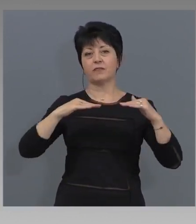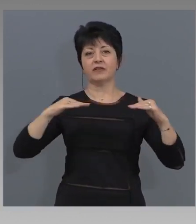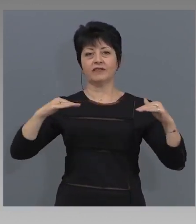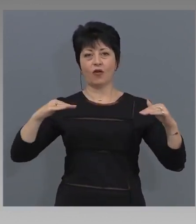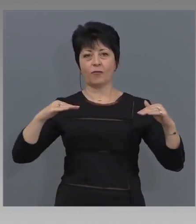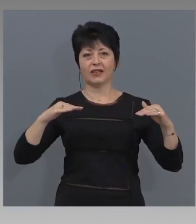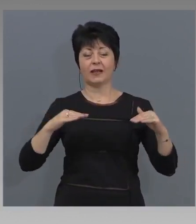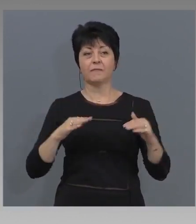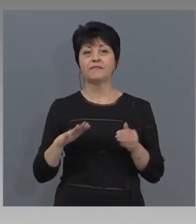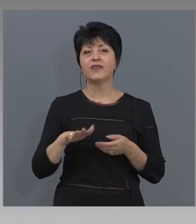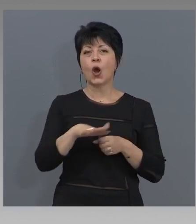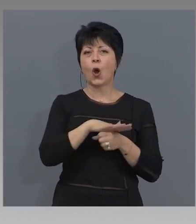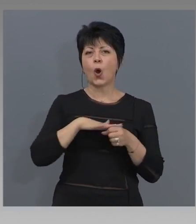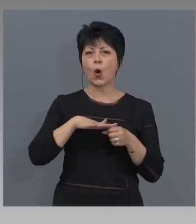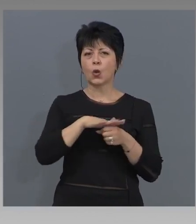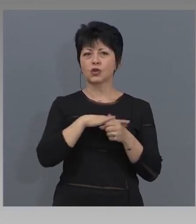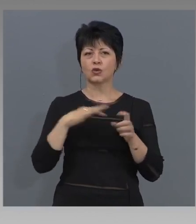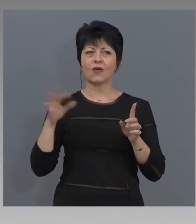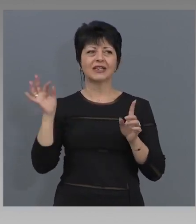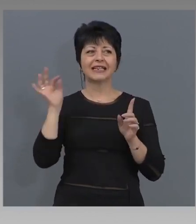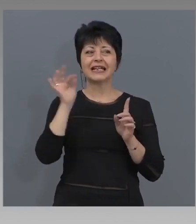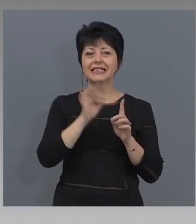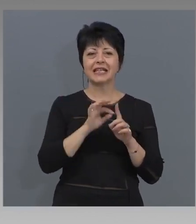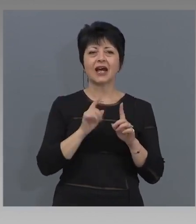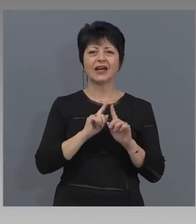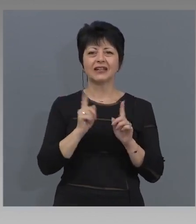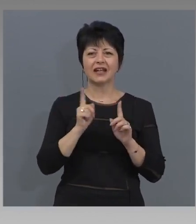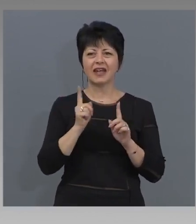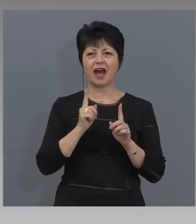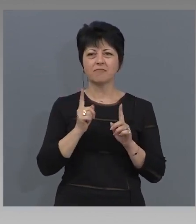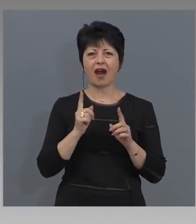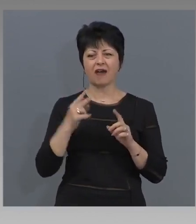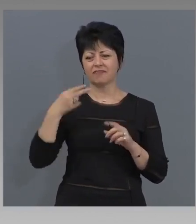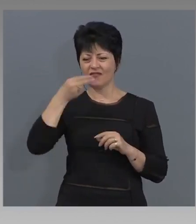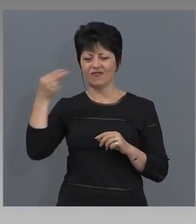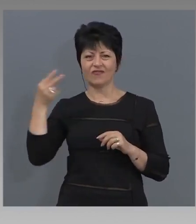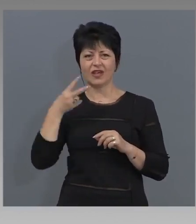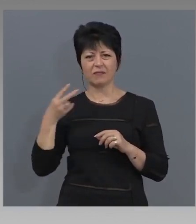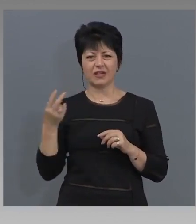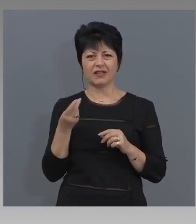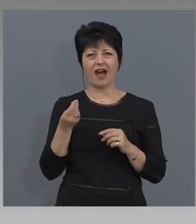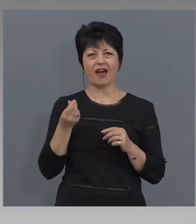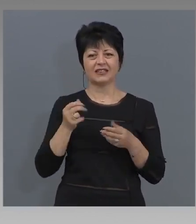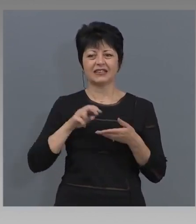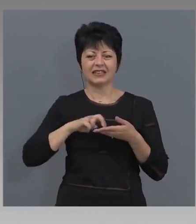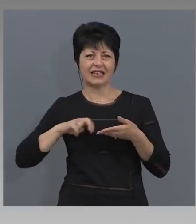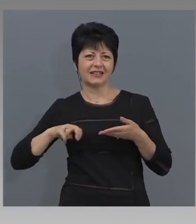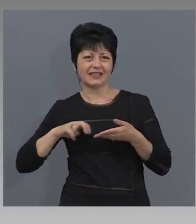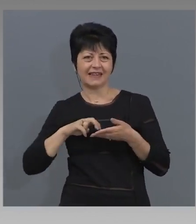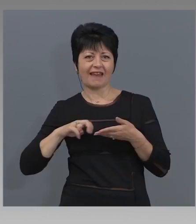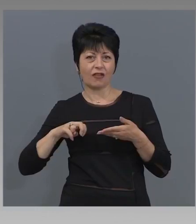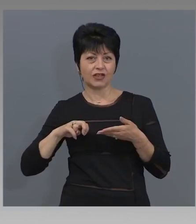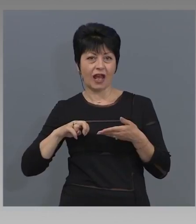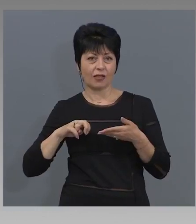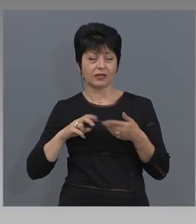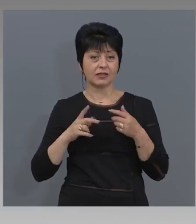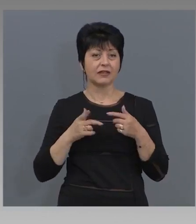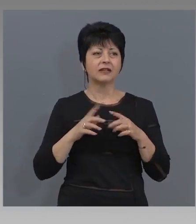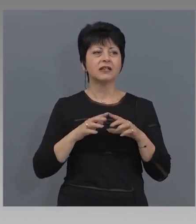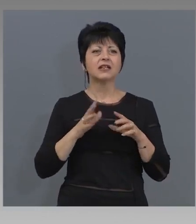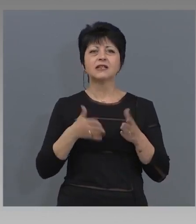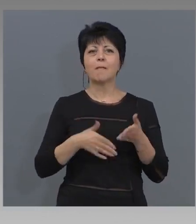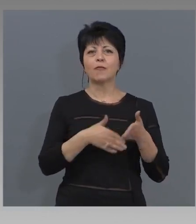този продукт е да няма междуфирменна задлъжнялост. През застраховки на вътрешния пазар, с помощта на всички тия